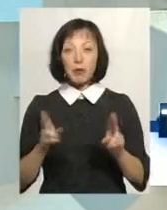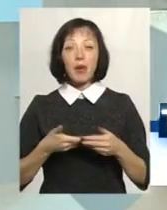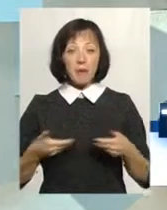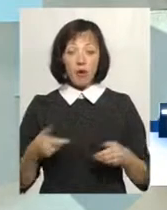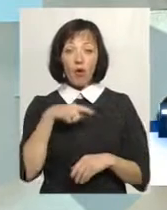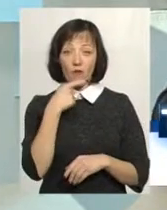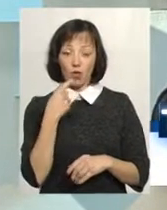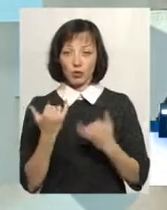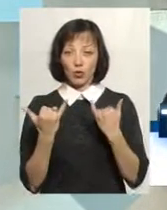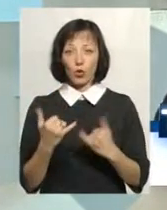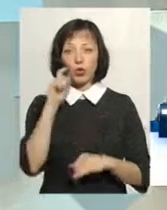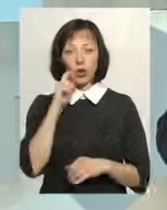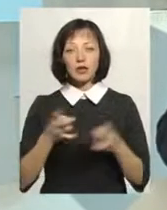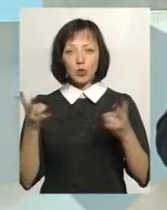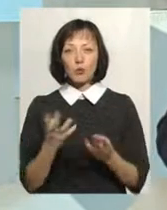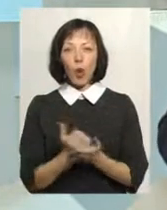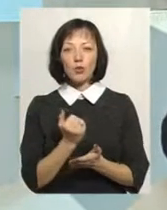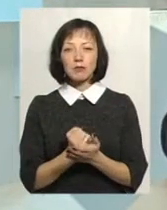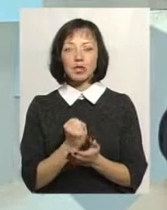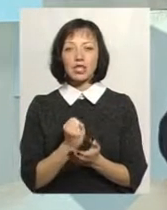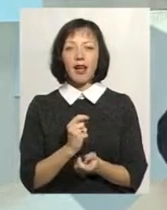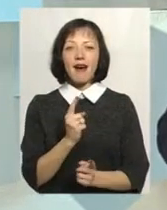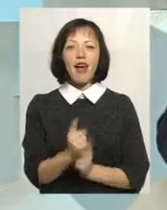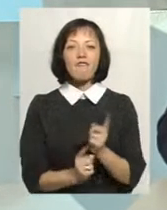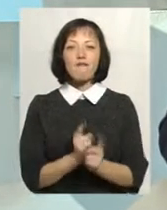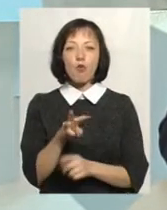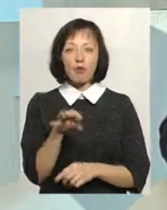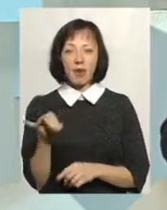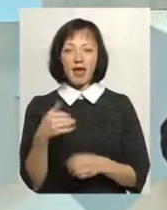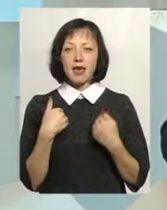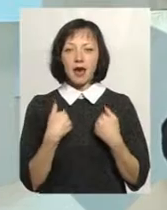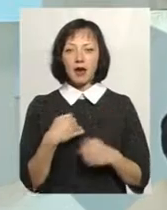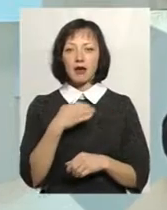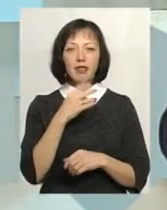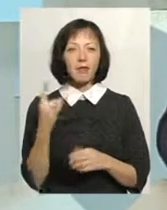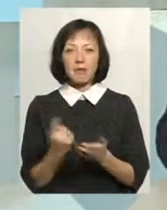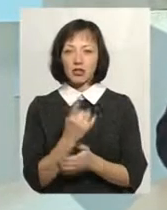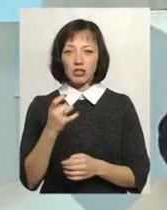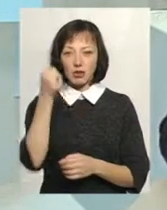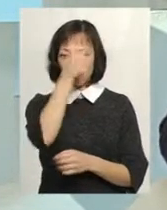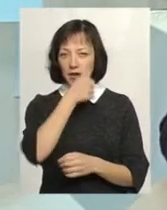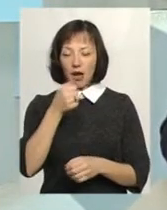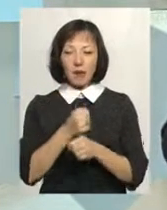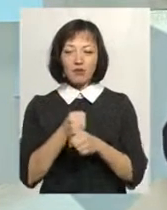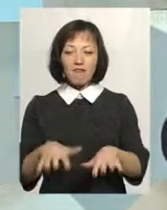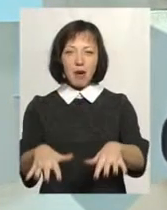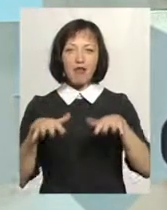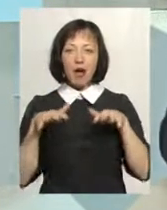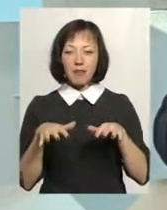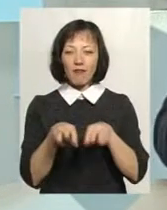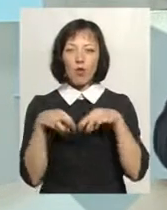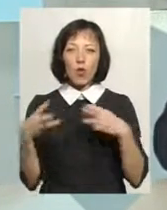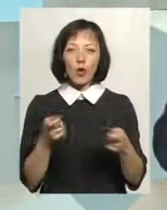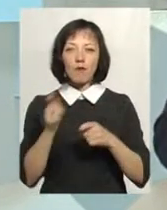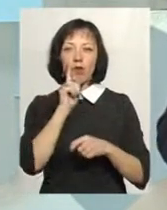кажемо, сьогодні Україні потрібні успішні реформи. Знаєте, я не перший рік працюю в парламенті, працював в різних урядах. Так сталося, що в